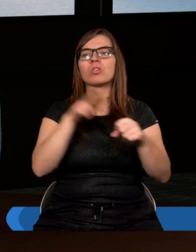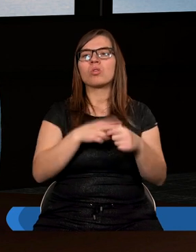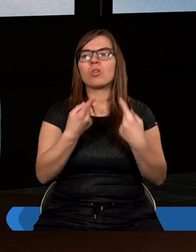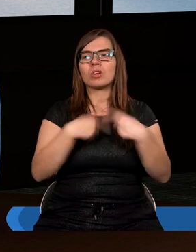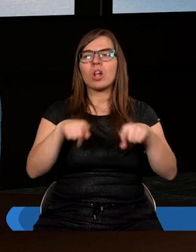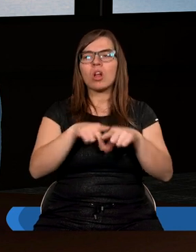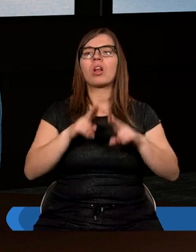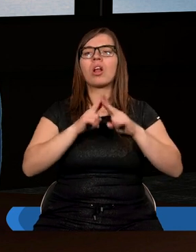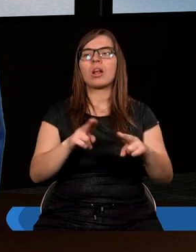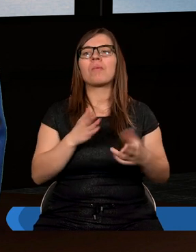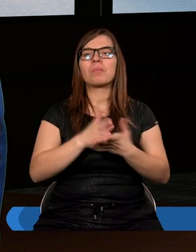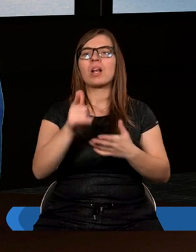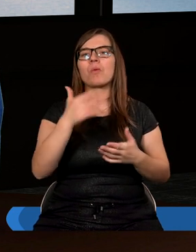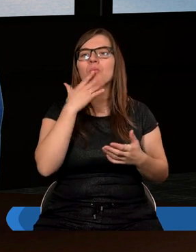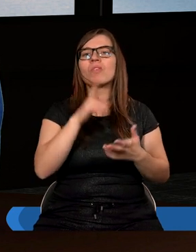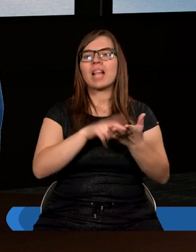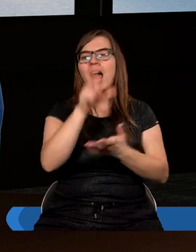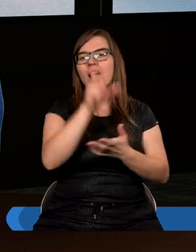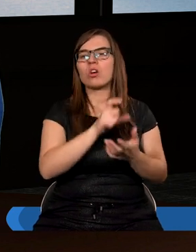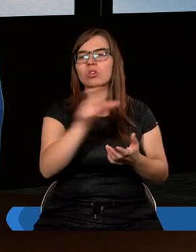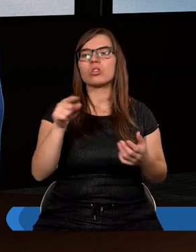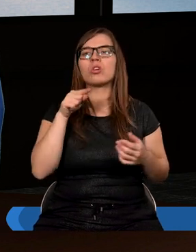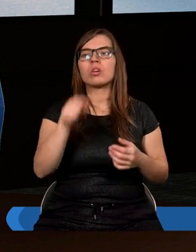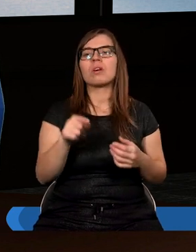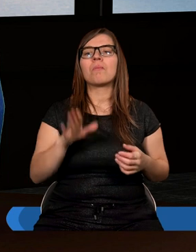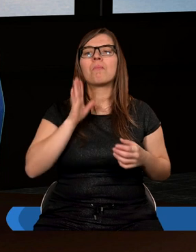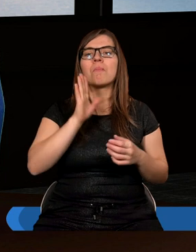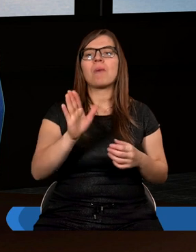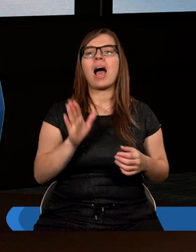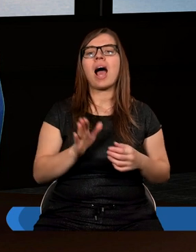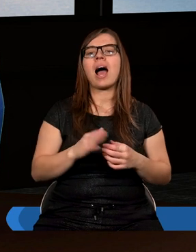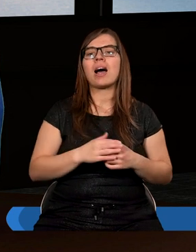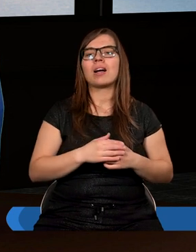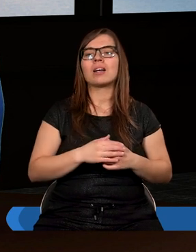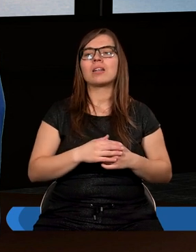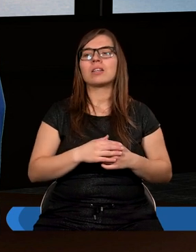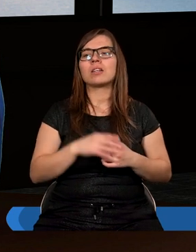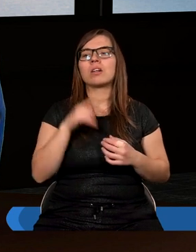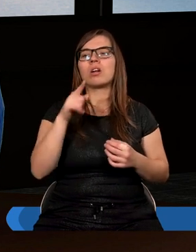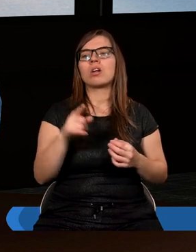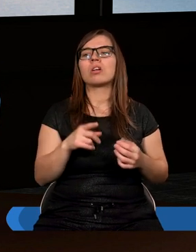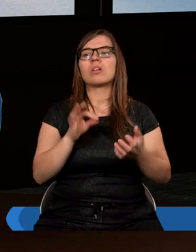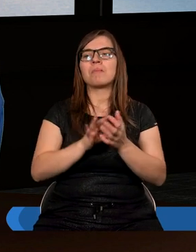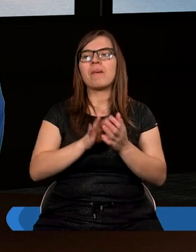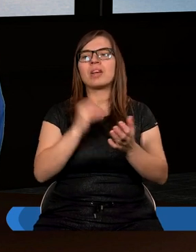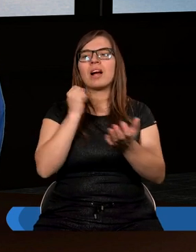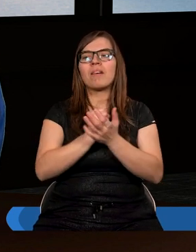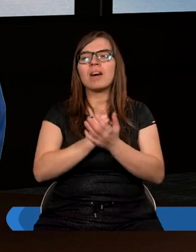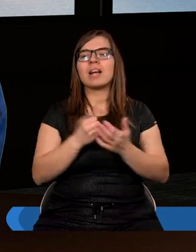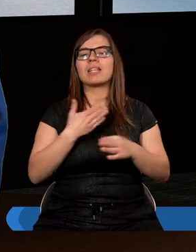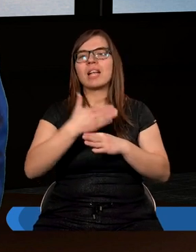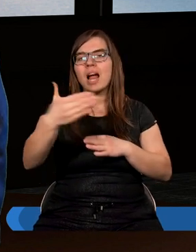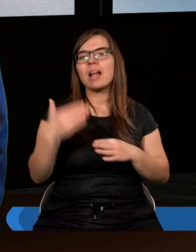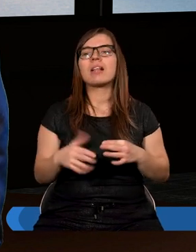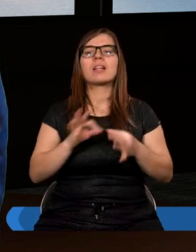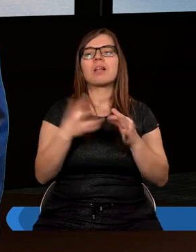dokonane zostało, jak to często mówimy, na krzyżu, to ma... Ono ciągnie się tak naprawdę dalej, prawda?